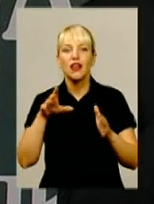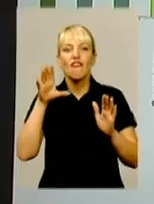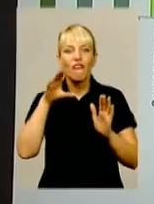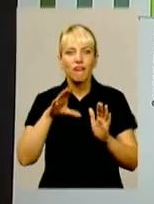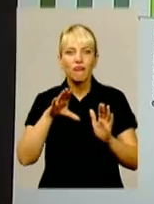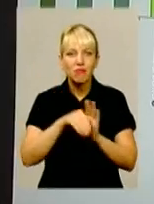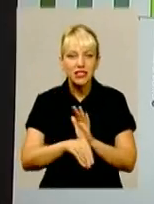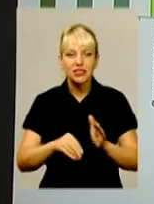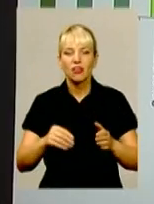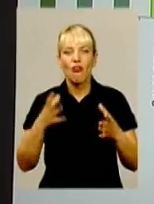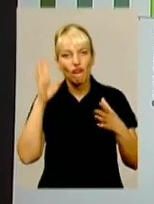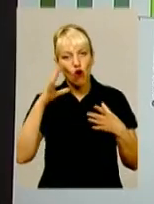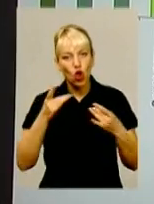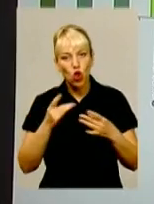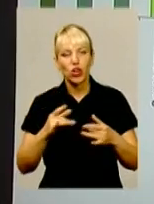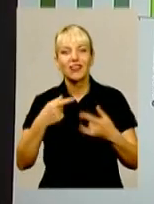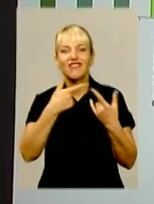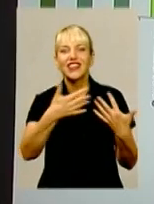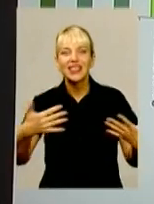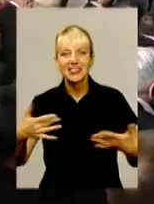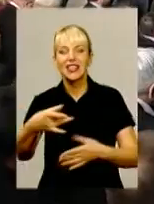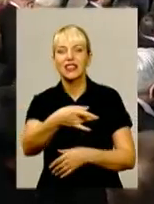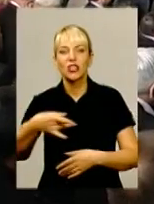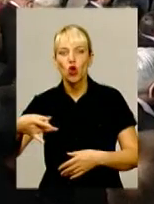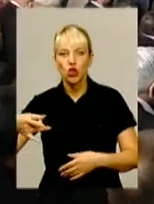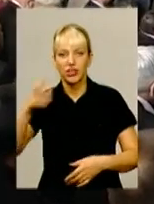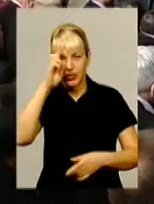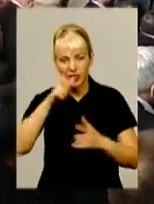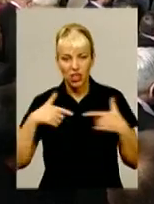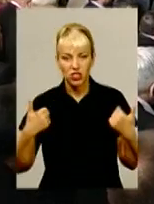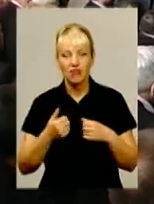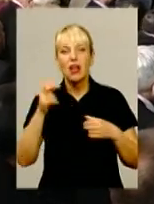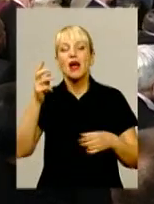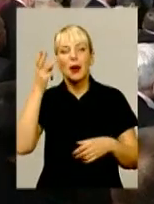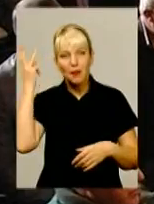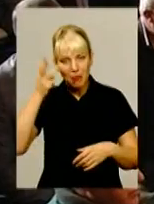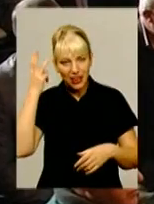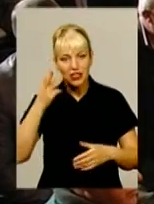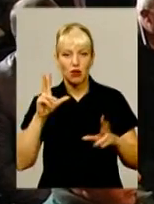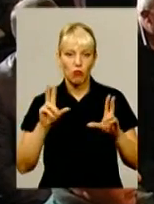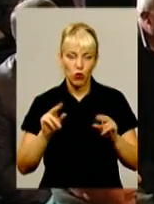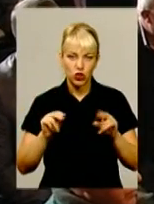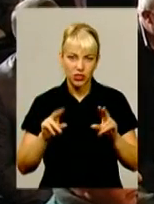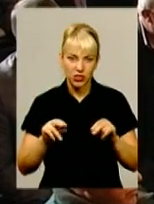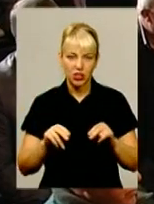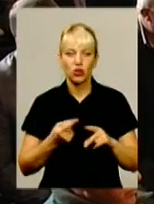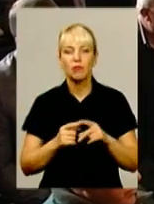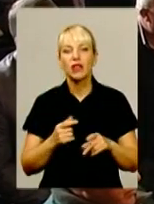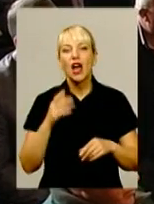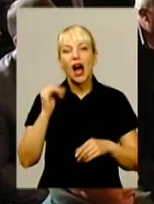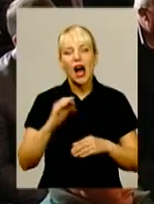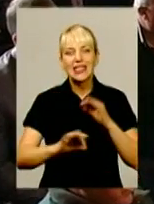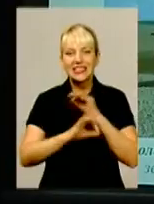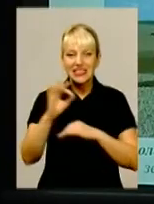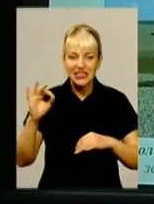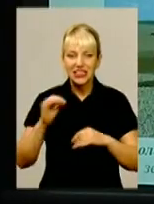ґрунті в різних регіонах держави. Хмельничині в цьому сенсі пощастило тихо зітхають на нараді представники південних і східних областей. У них вологи в